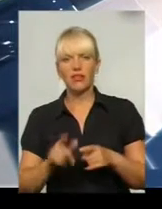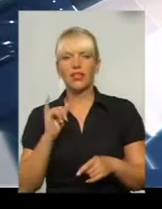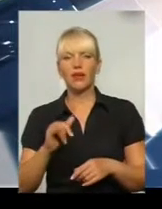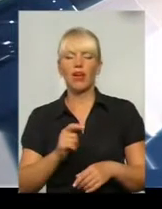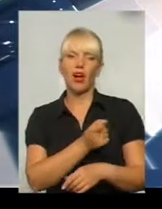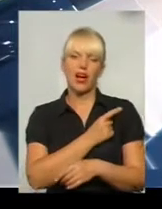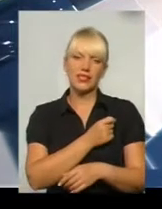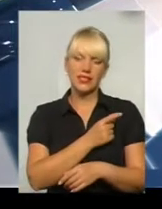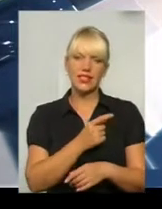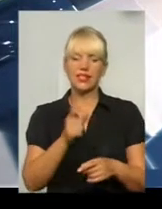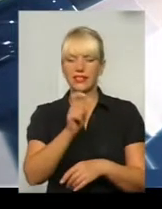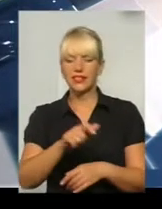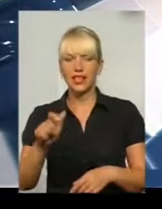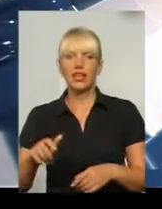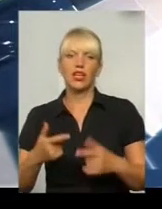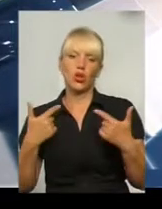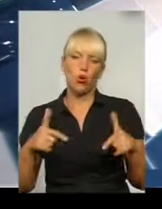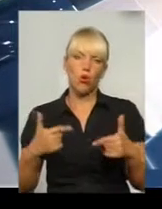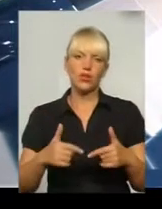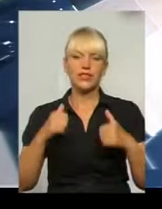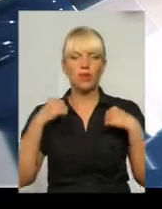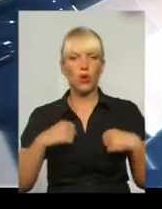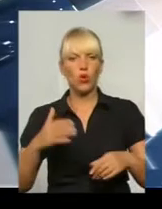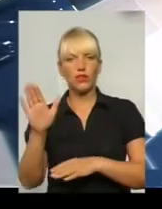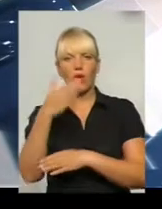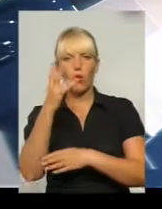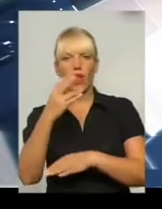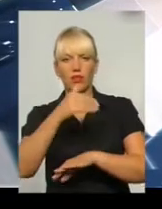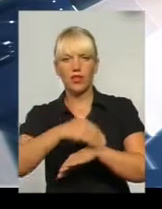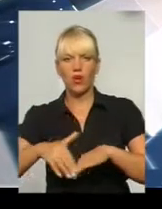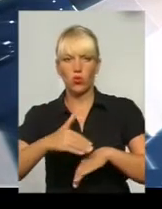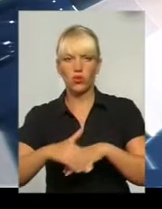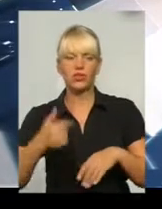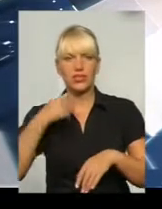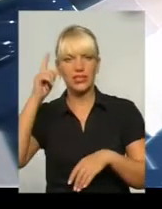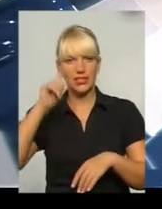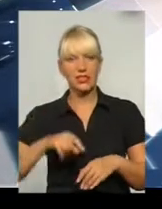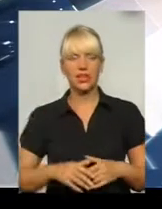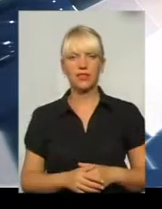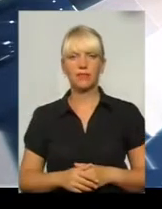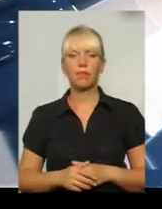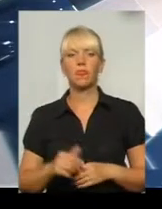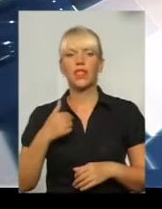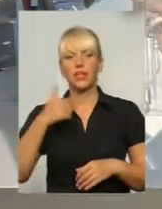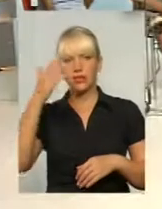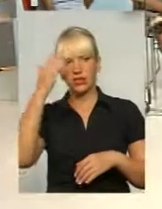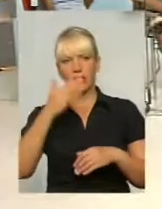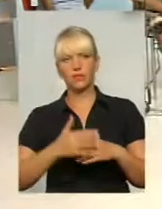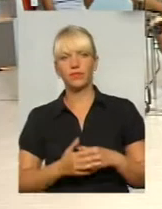гості, як дівчинці, спокійно гуляють на вулицях, а не знаю, як вони її судили. Пані Тетяна, я вибачаюсь,